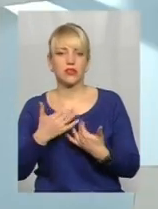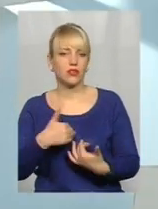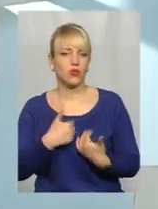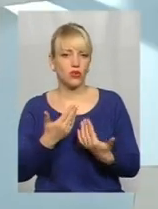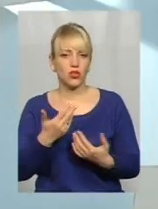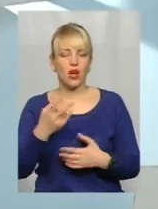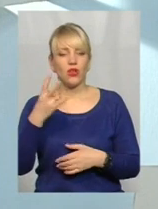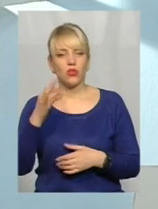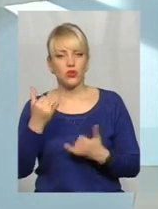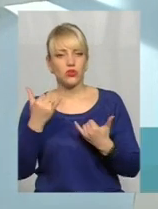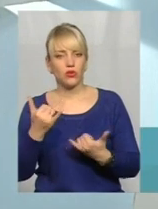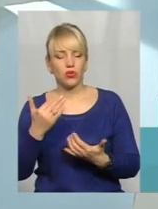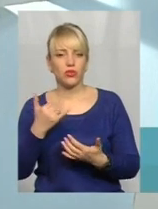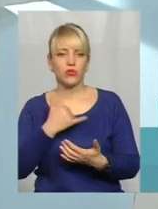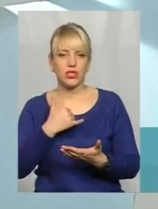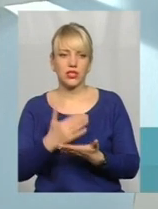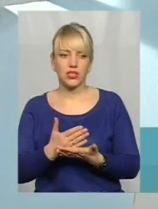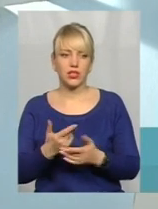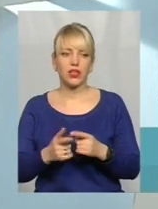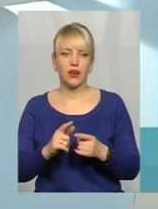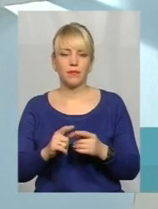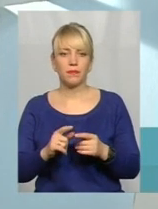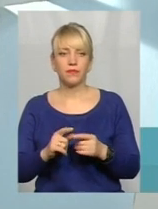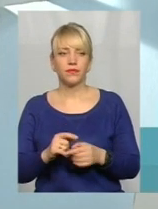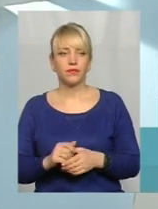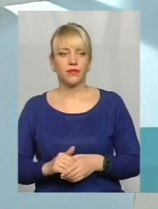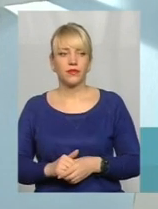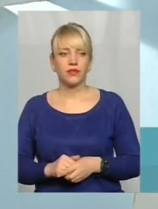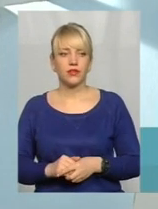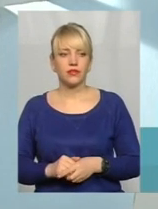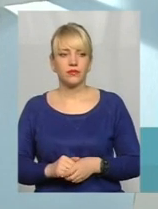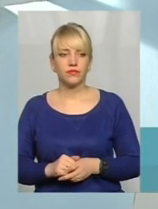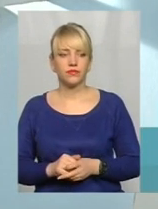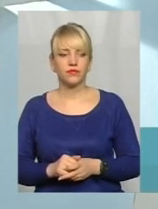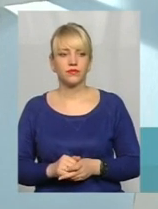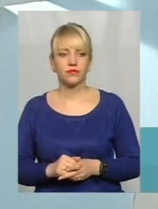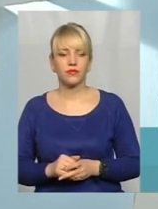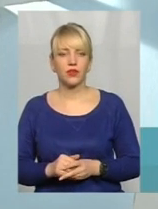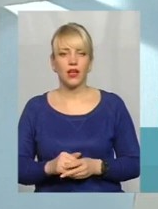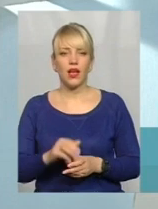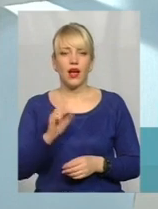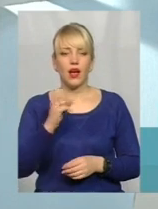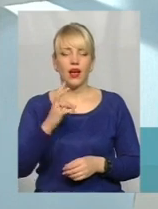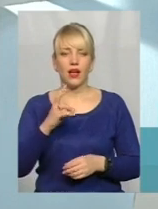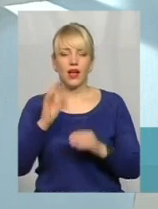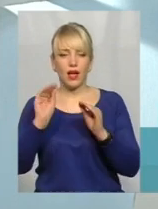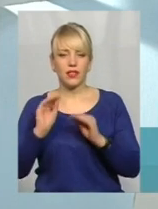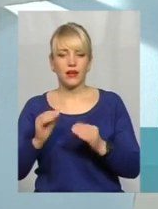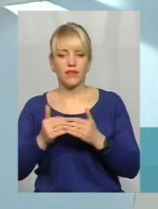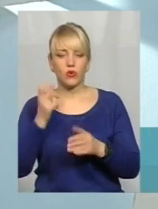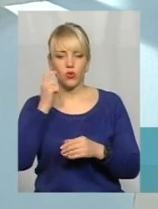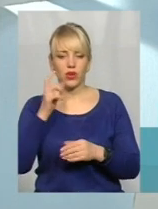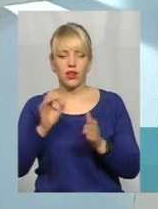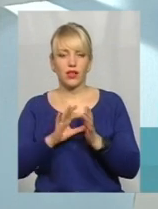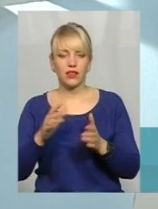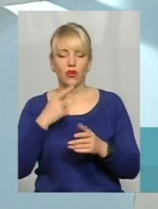сьогодні також ми маємо опубліковану аналітику від Укренерго про те, що є певні спроможності.